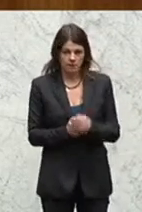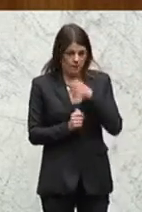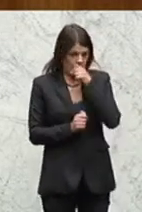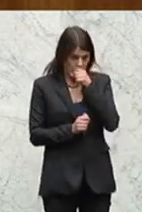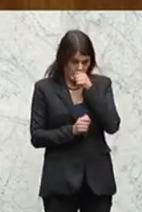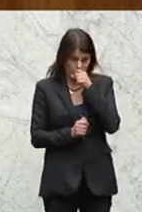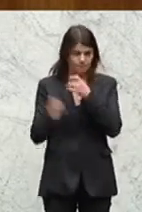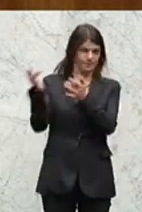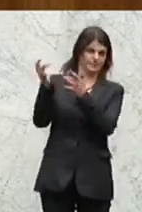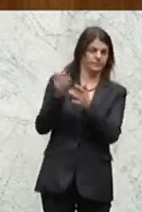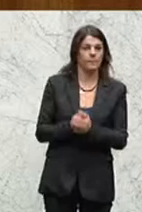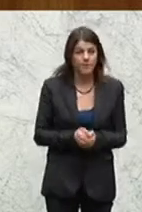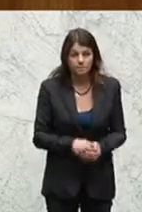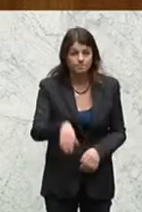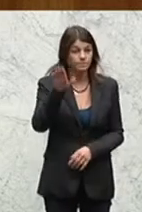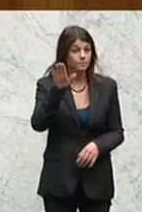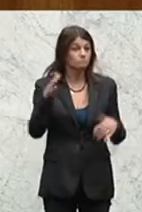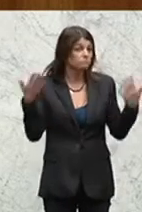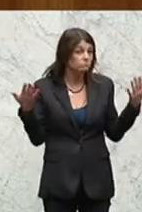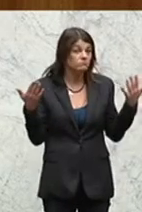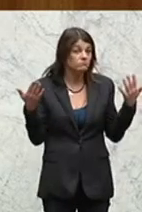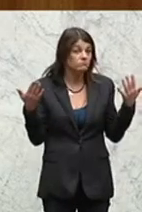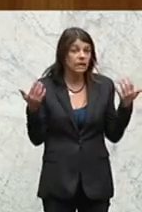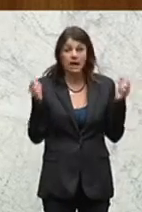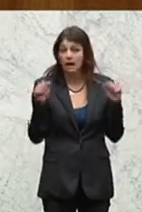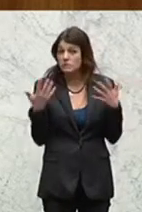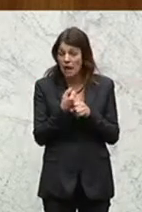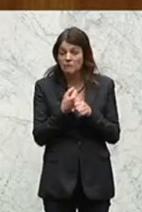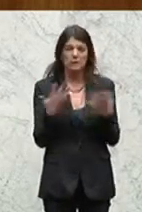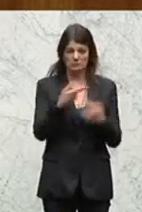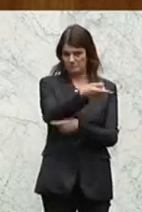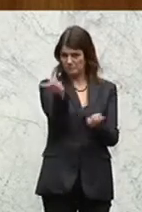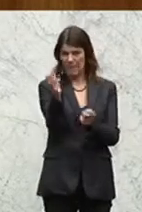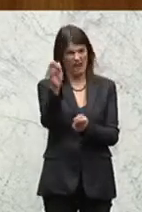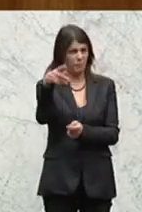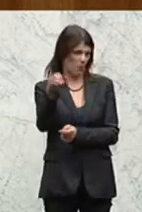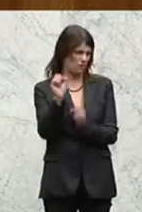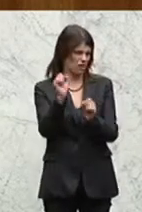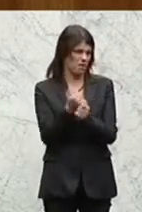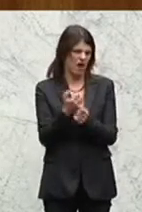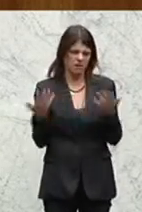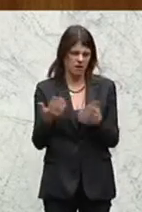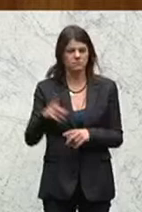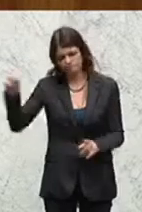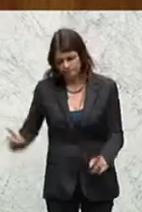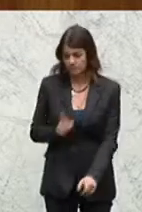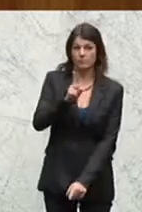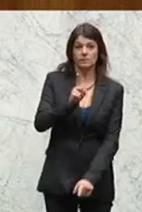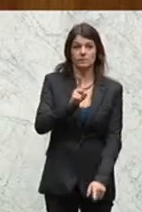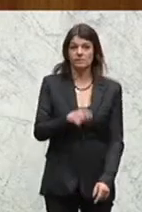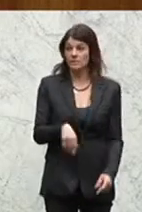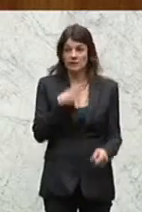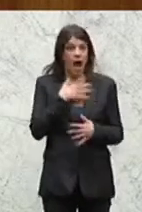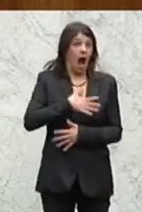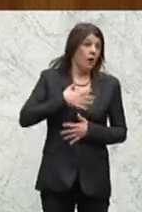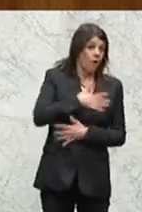Jetzt kann man das machen, was Sie machen von der FPÖ. Sie stellen sich hierher und heulen mit